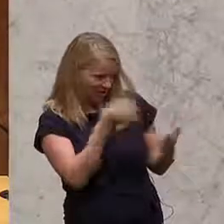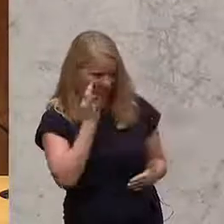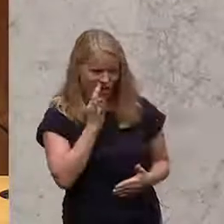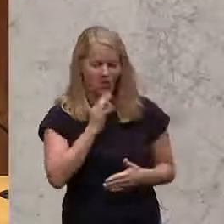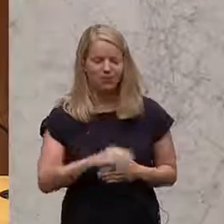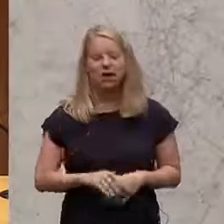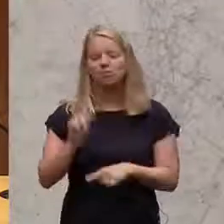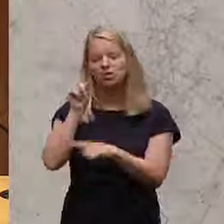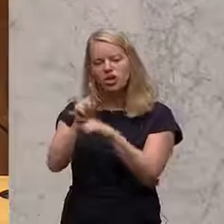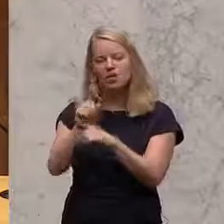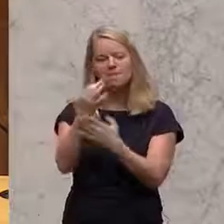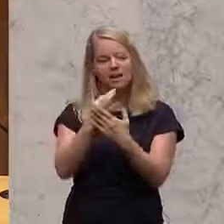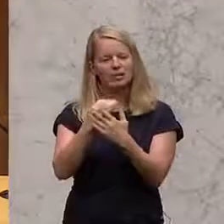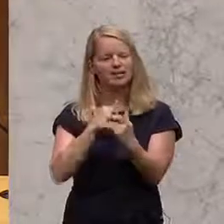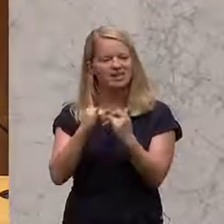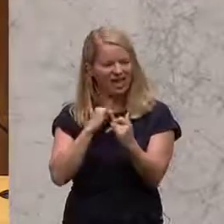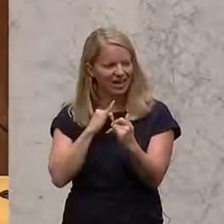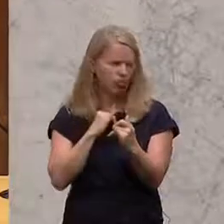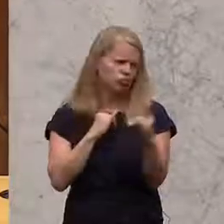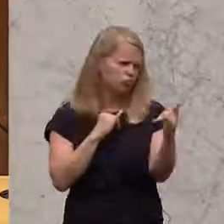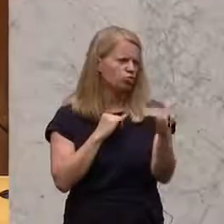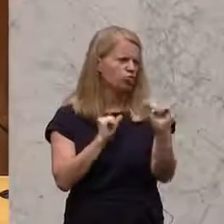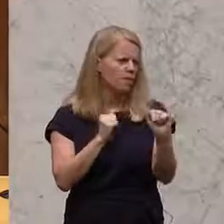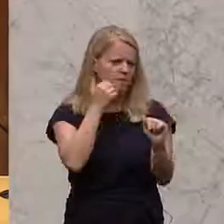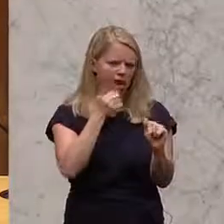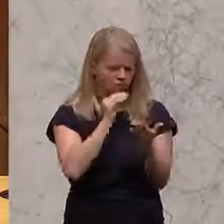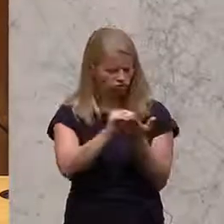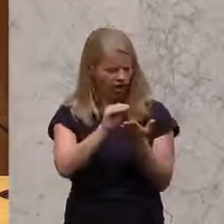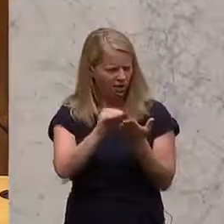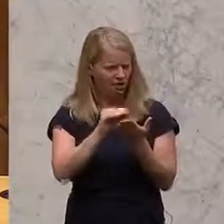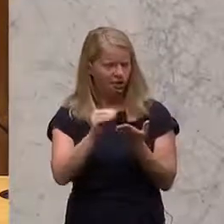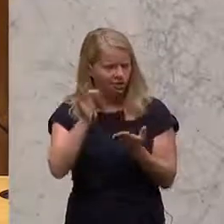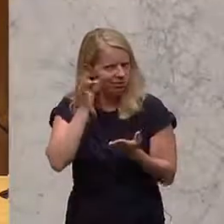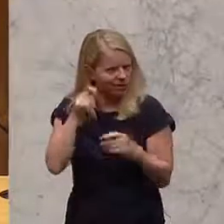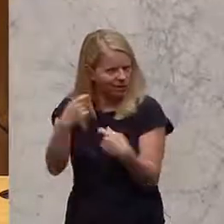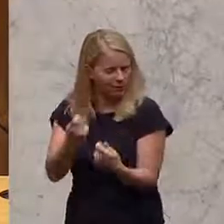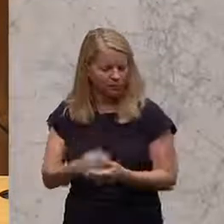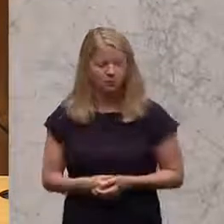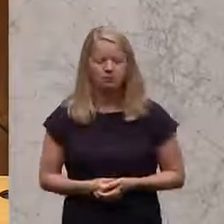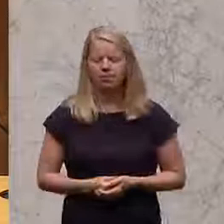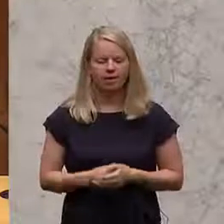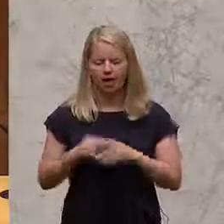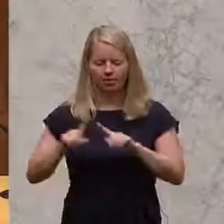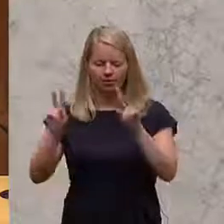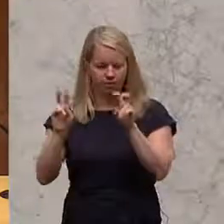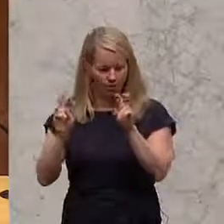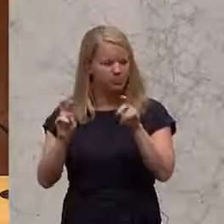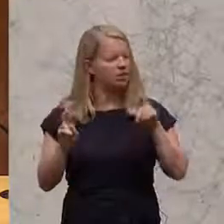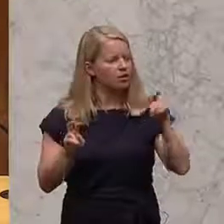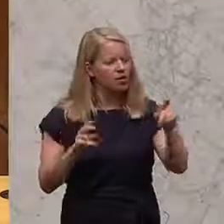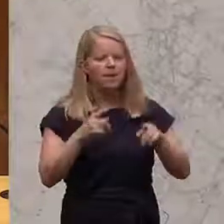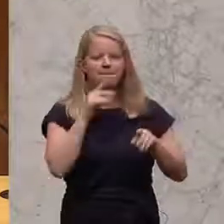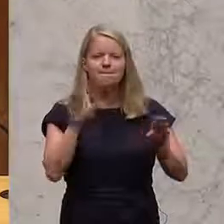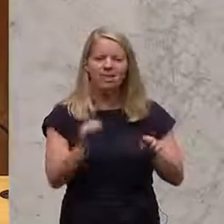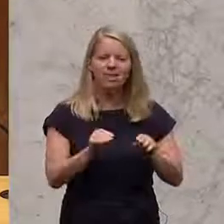da gibt es eventuell weibliche Bildungsdirektorinnen, aber das ist ein anderes Thema, bestellt den Bildungsdirektor im Einvernehmen mit